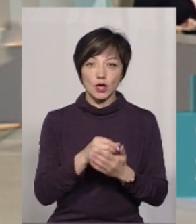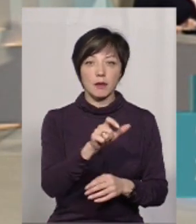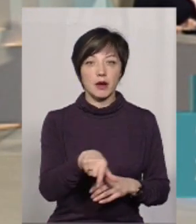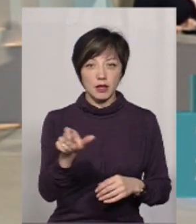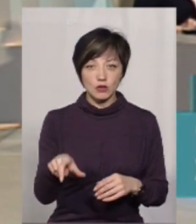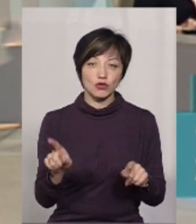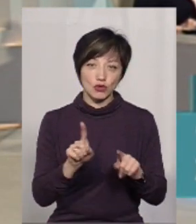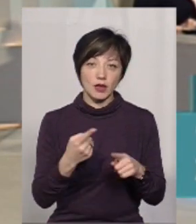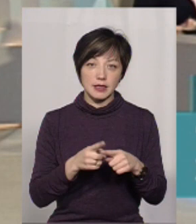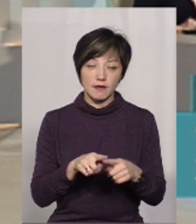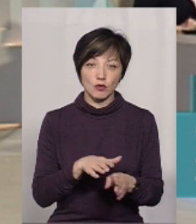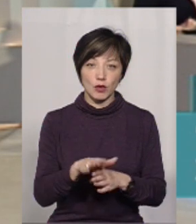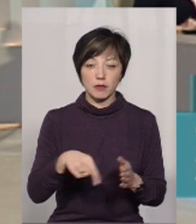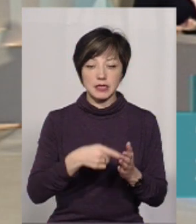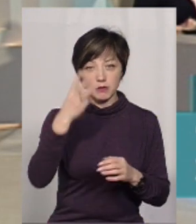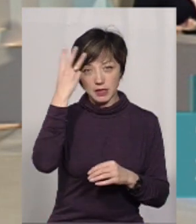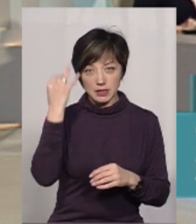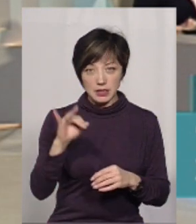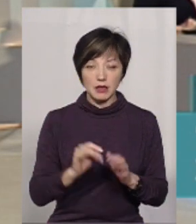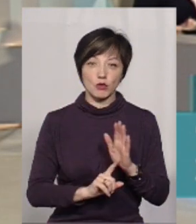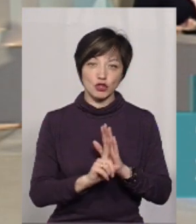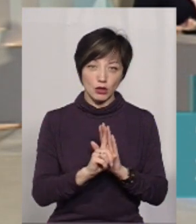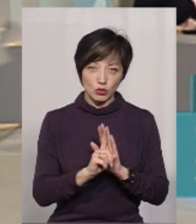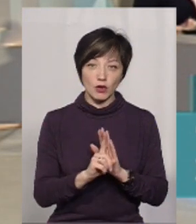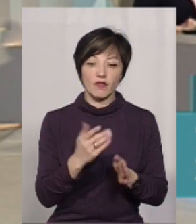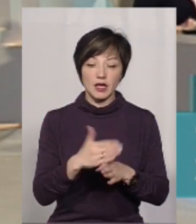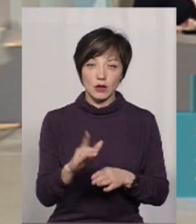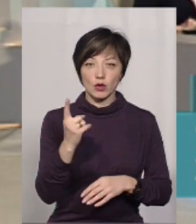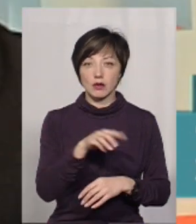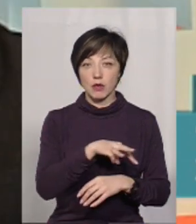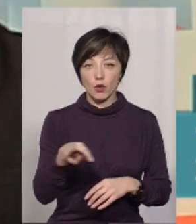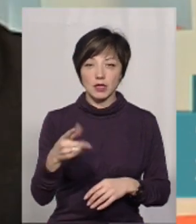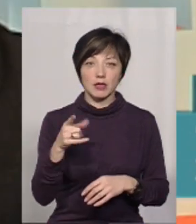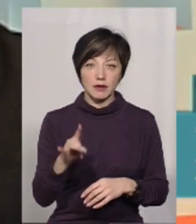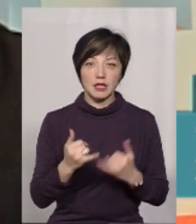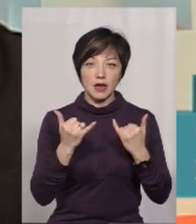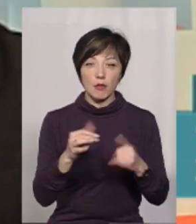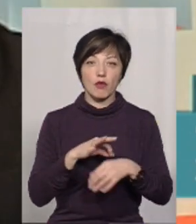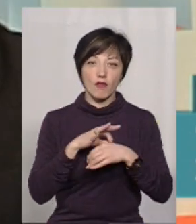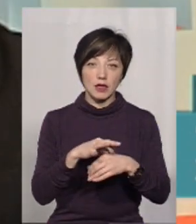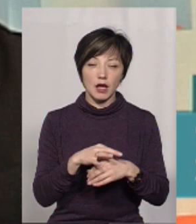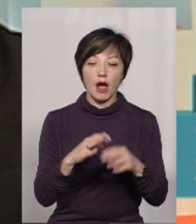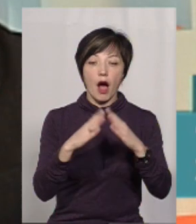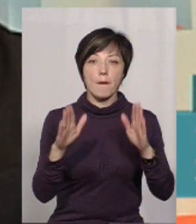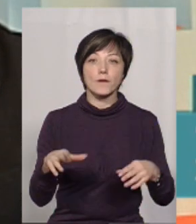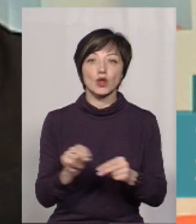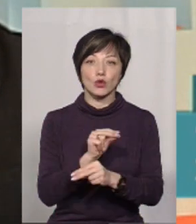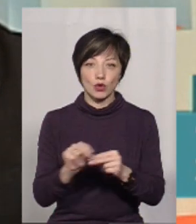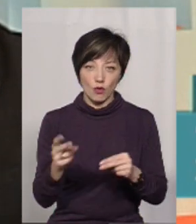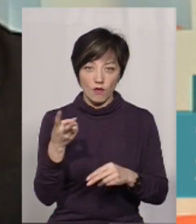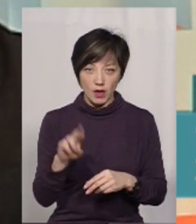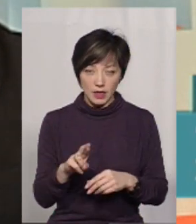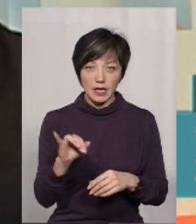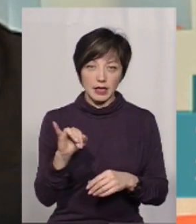мешканців. Що і відбулося. Місто Хмельницький для початку виділив 1 мільйон гривень для проведення амбулаторного